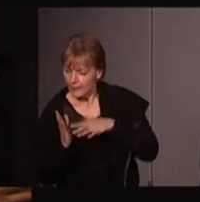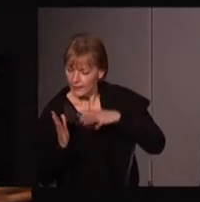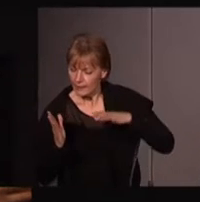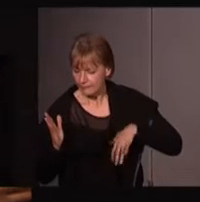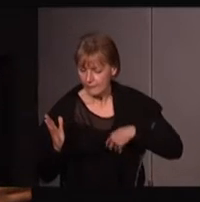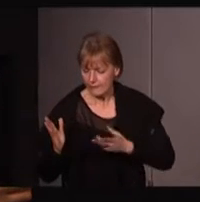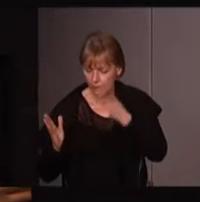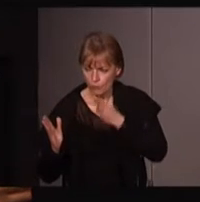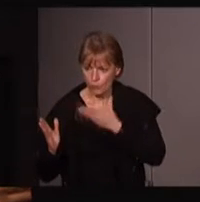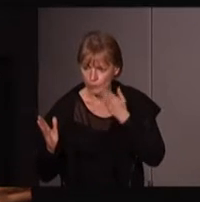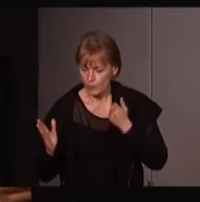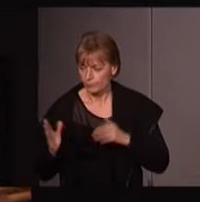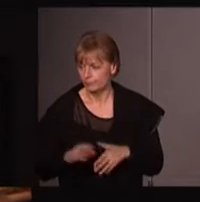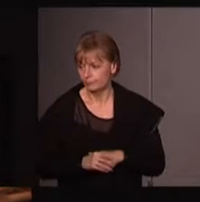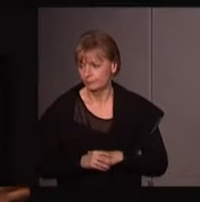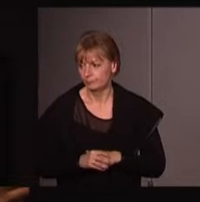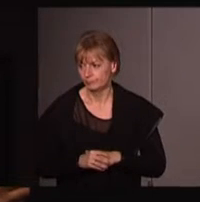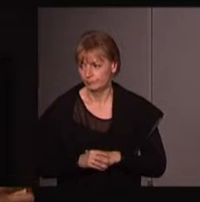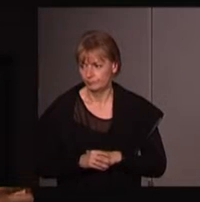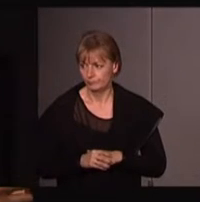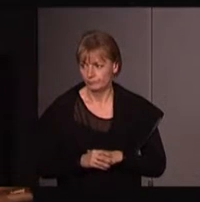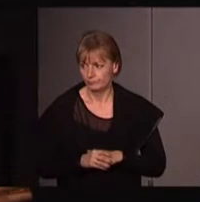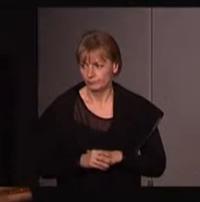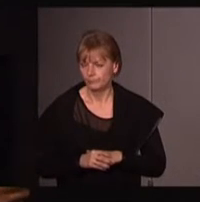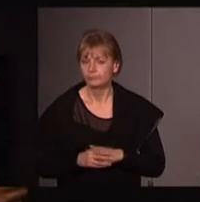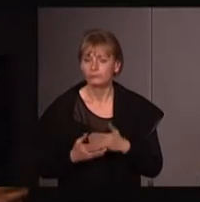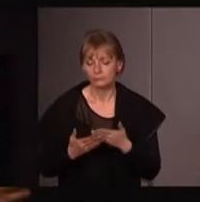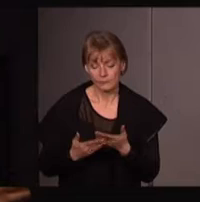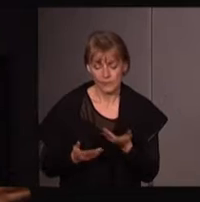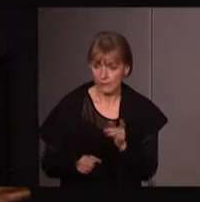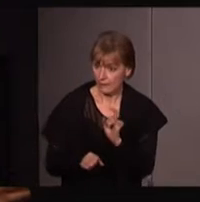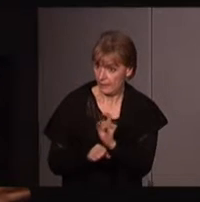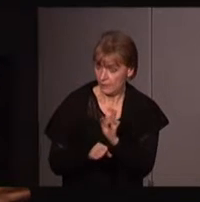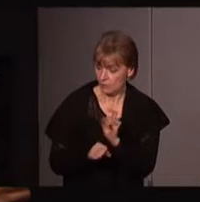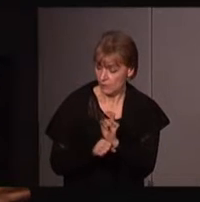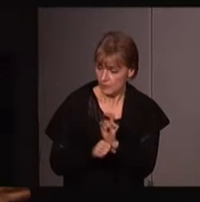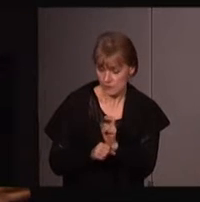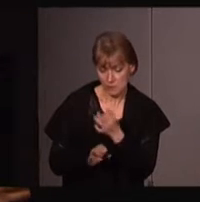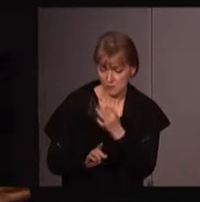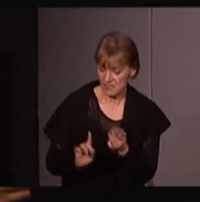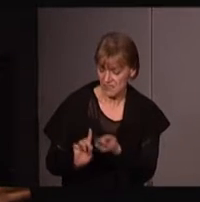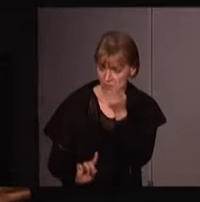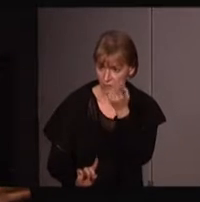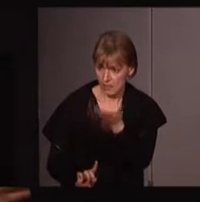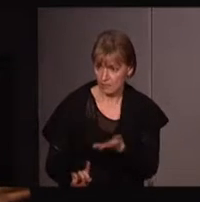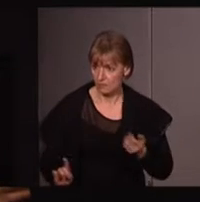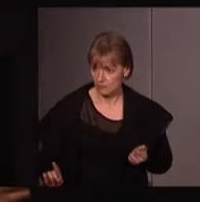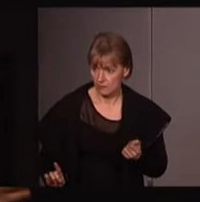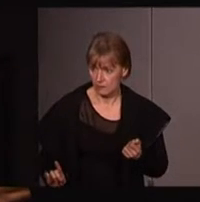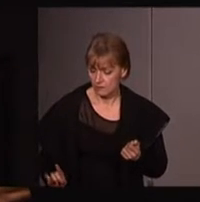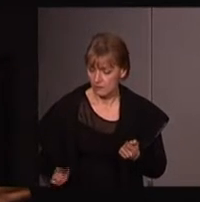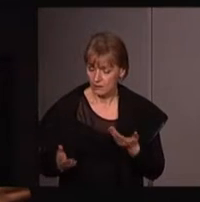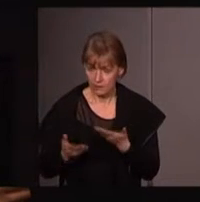d'écoféministes, c'est que cette accusation d'essentialisme porte principalement finalement sur les